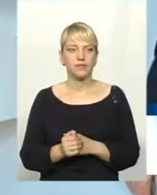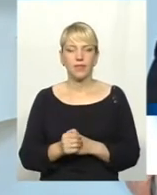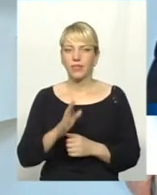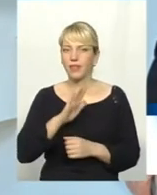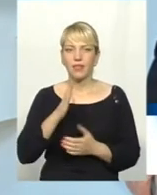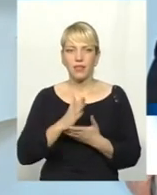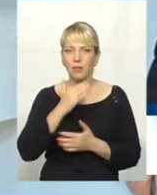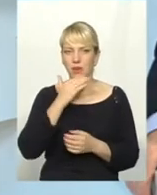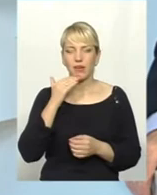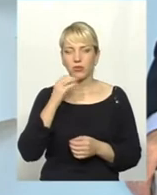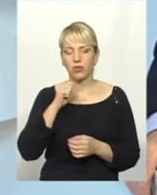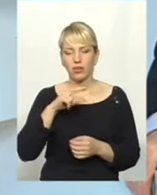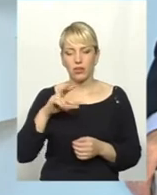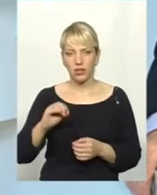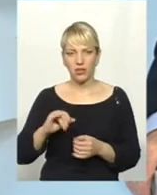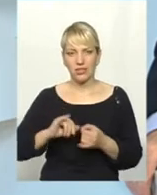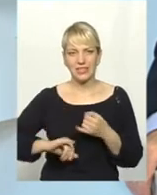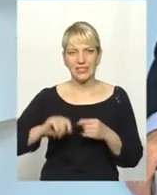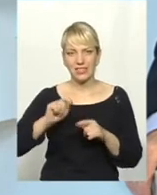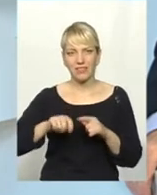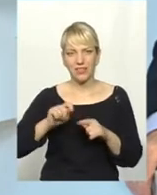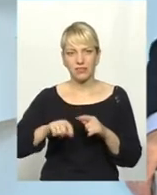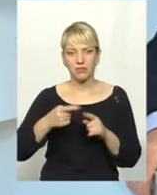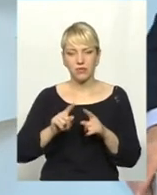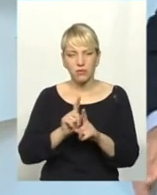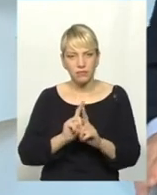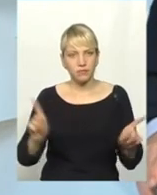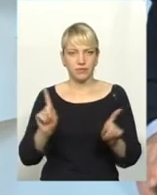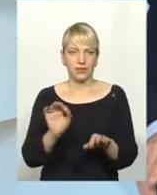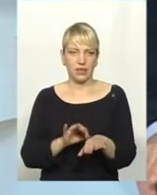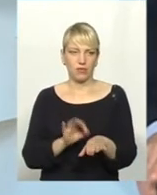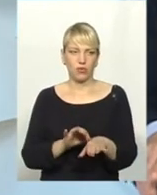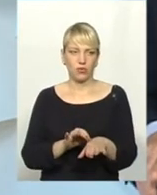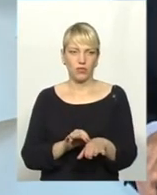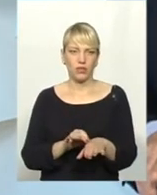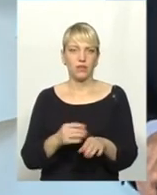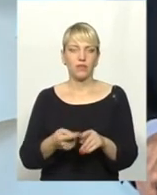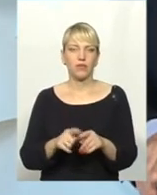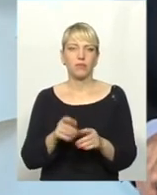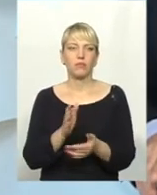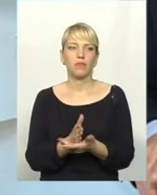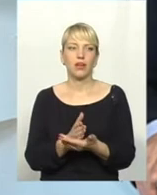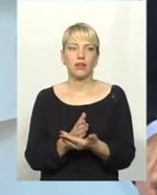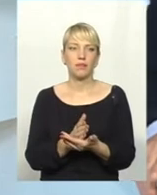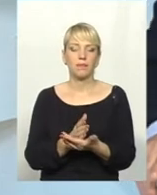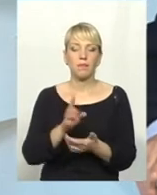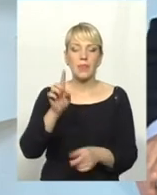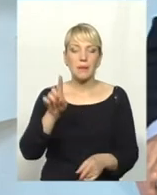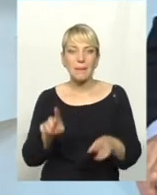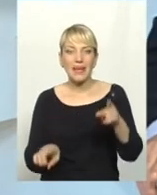Але сифіліс, він загадкове захворювання, і він має періодичність.